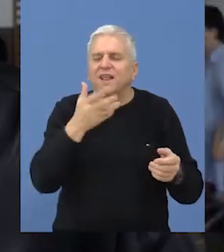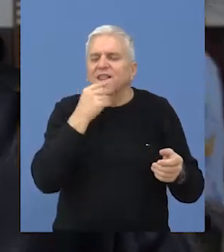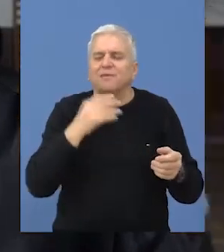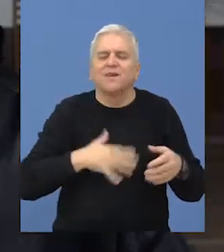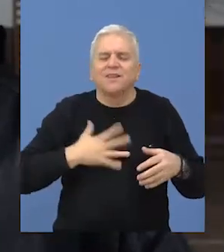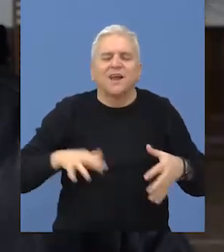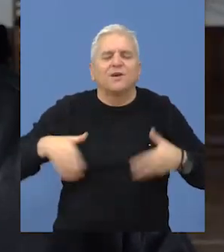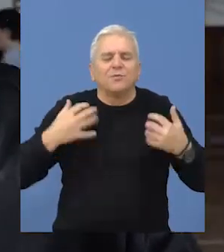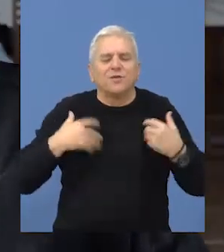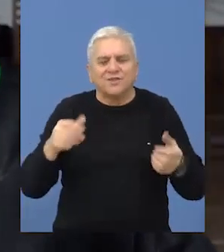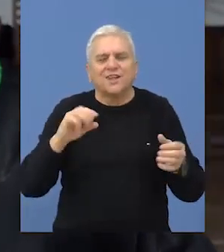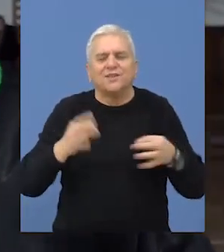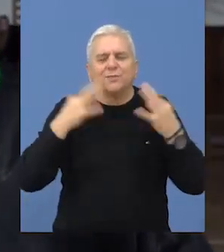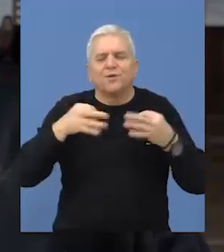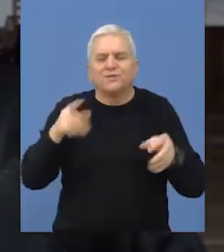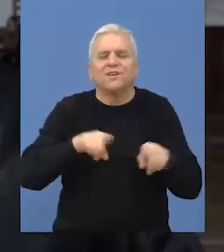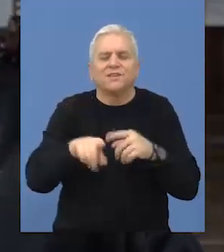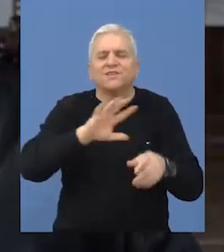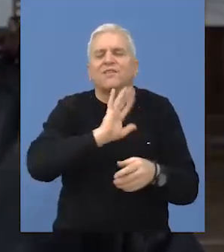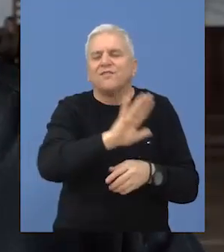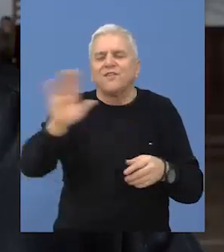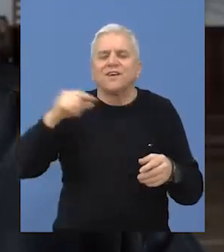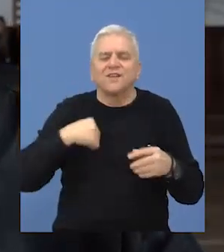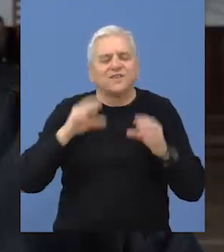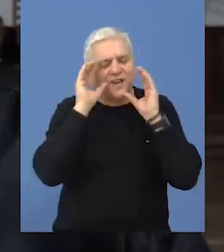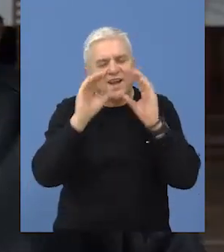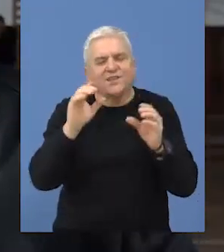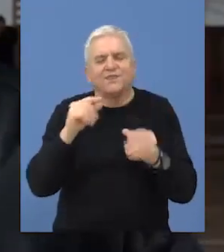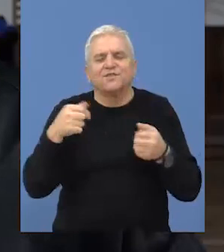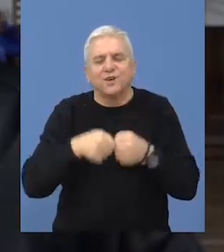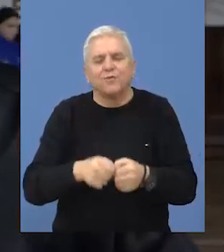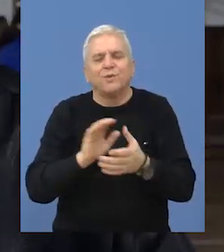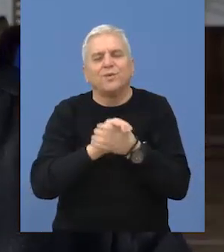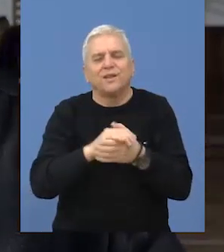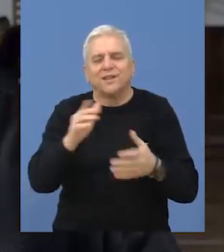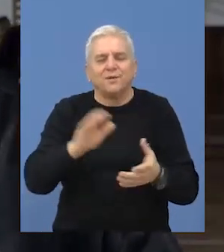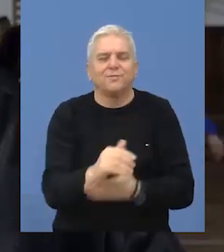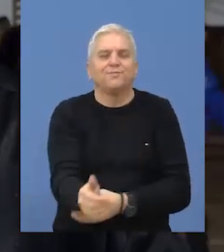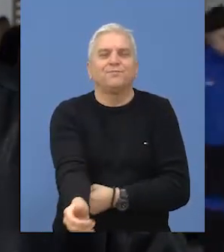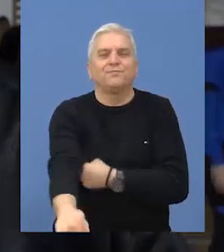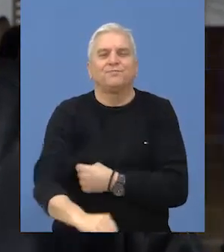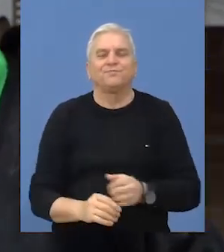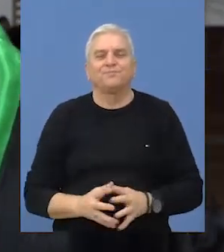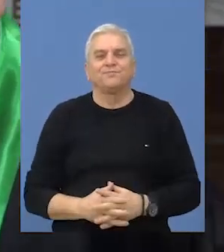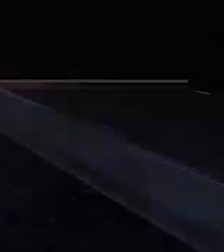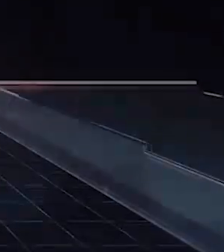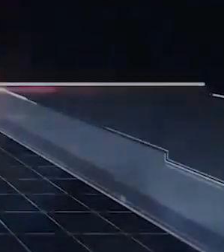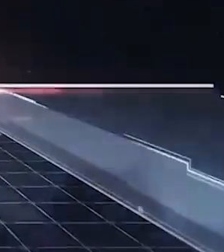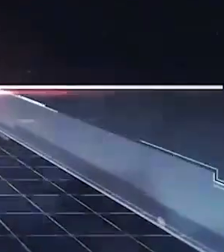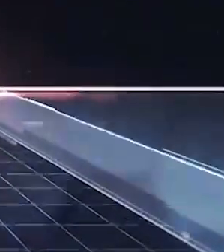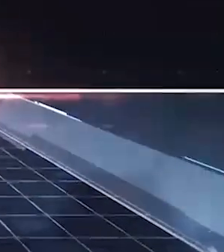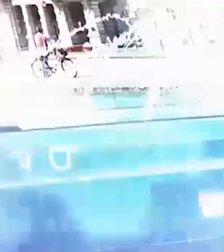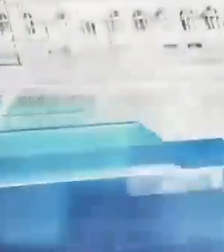praznike, da ih lijepo provedete u zdraviju i veselju, kao i vašim ili našim gledalcima, našoj publici i našim prijateljima.